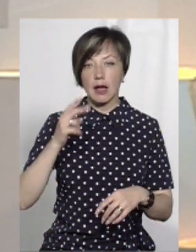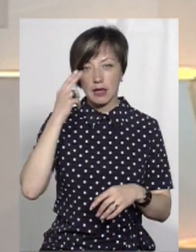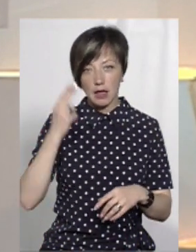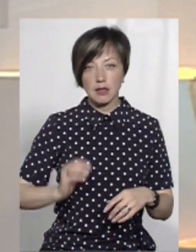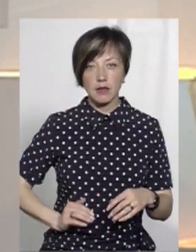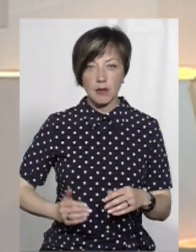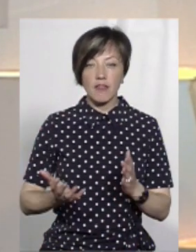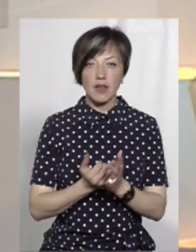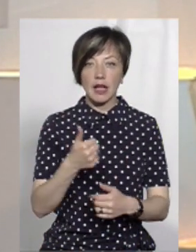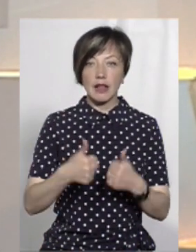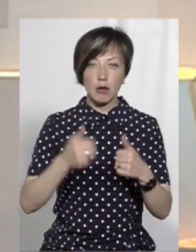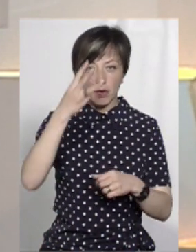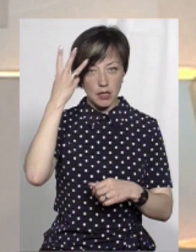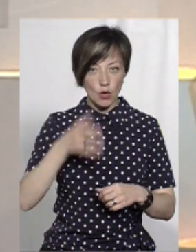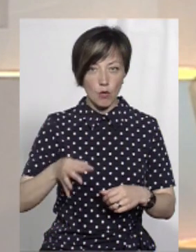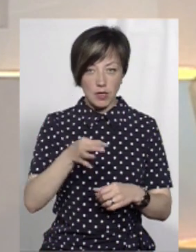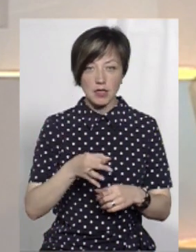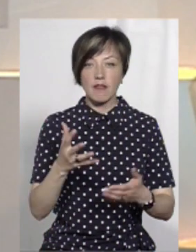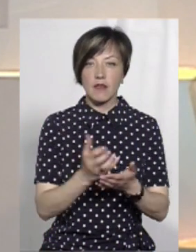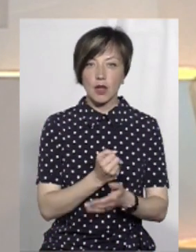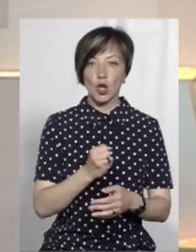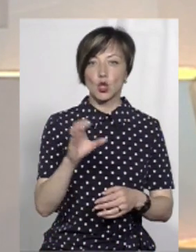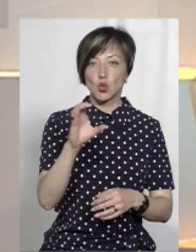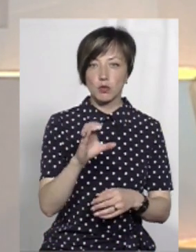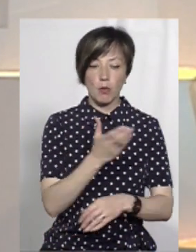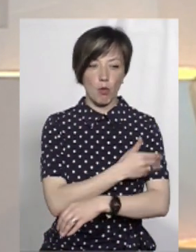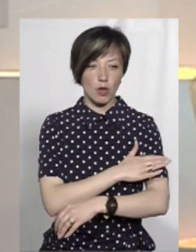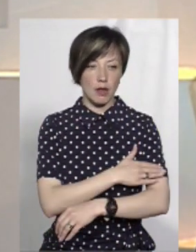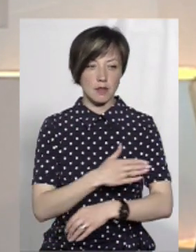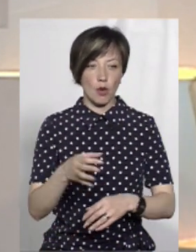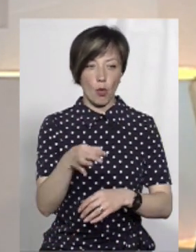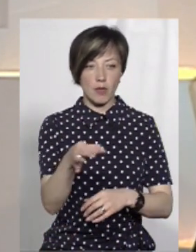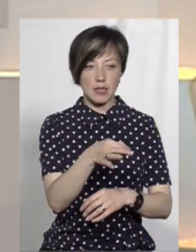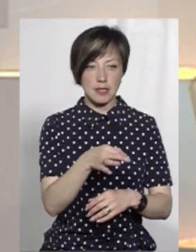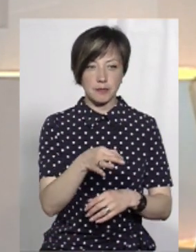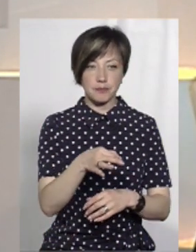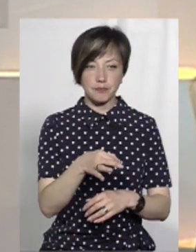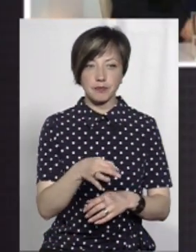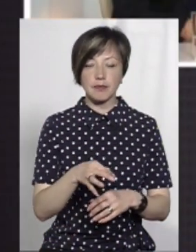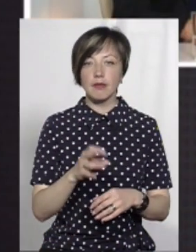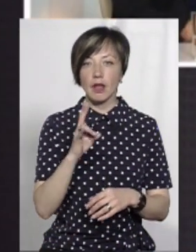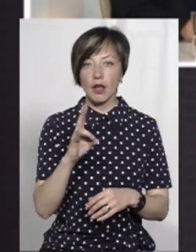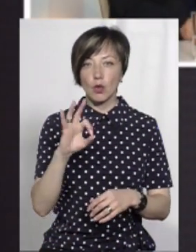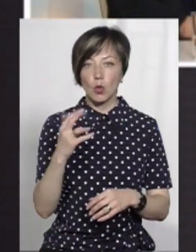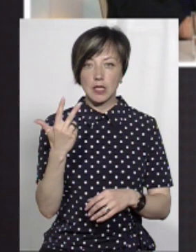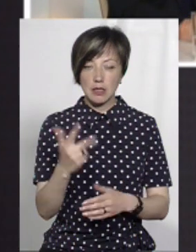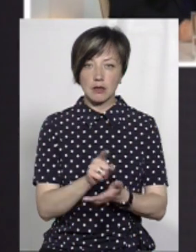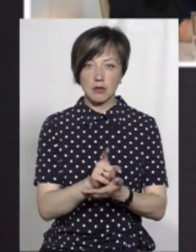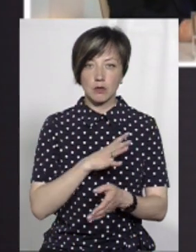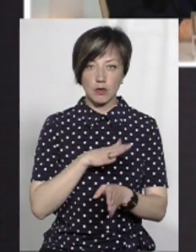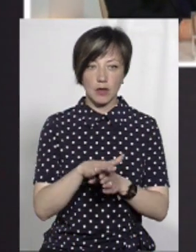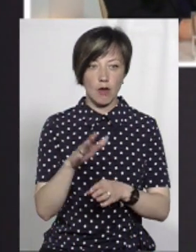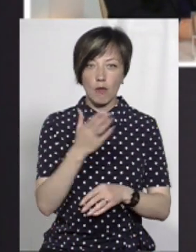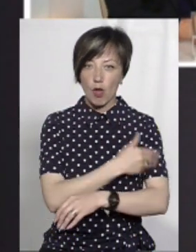кампанія виграла не тільки тендер Хмельницької області, вона виграла в Сумській і в Полтавській області. Н-03 вони так само мали робити. І в